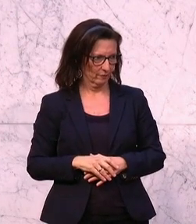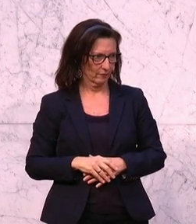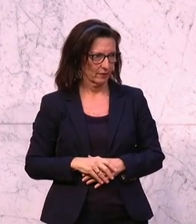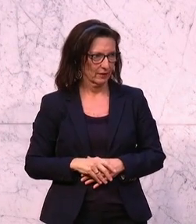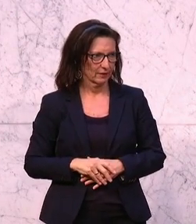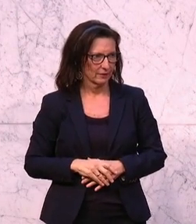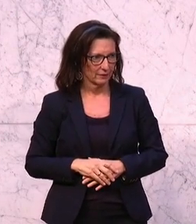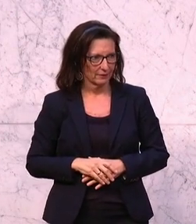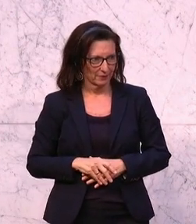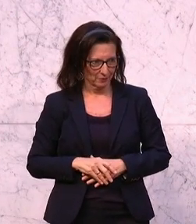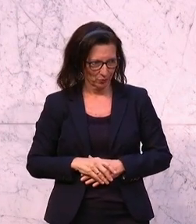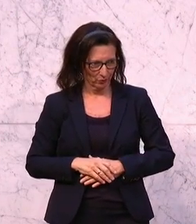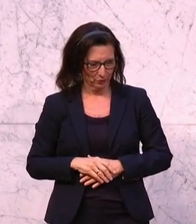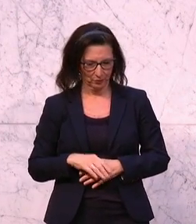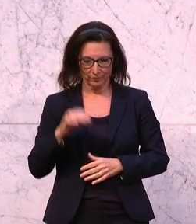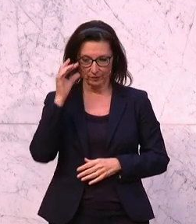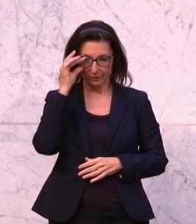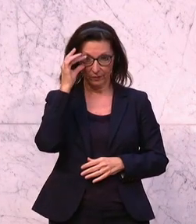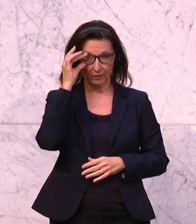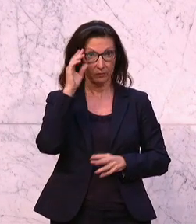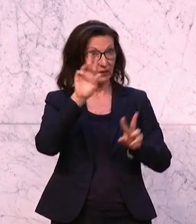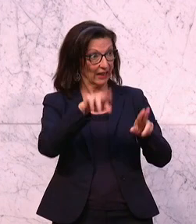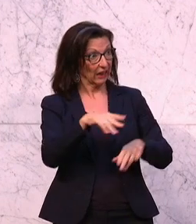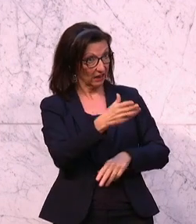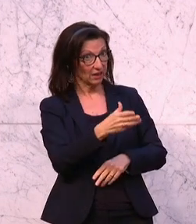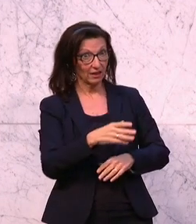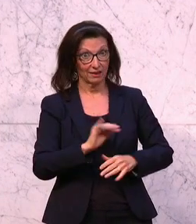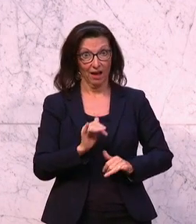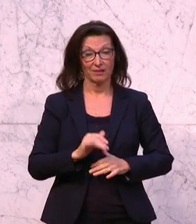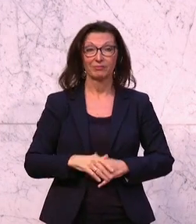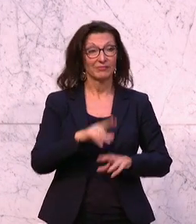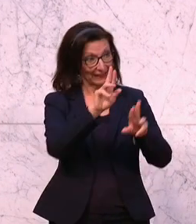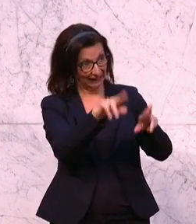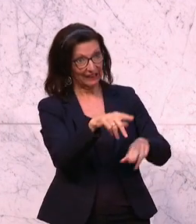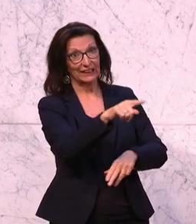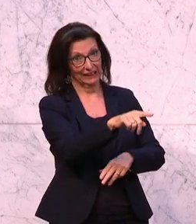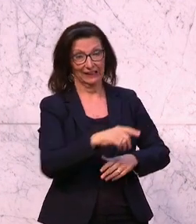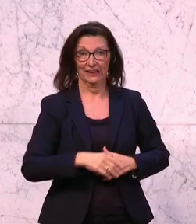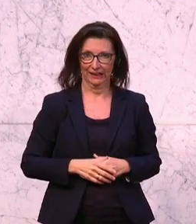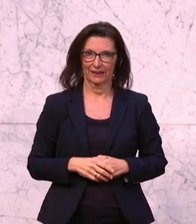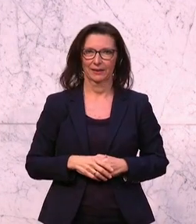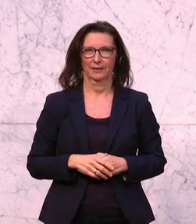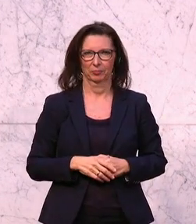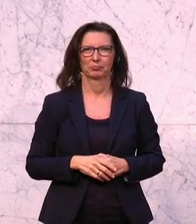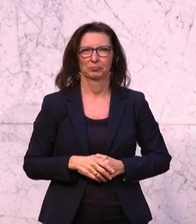Arbeitsplätze zu kämpfen, sagt er. Na, ist richtig. Und der nächste Redner kommt von den freiheitlichen Axel Kassecker. Axel Kassecker.